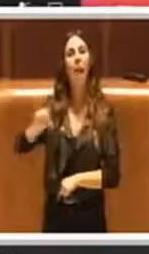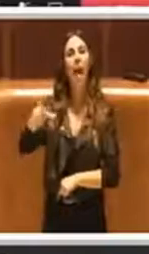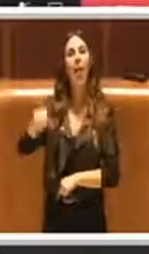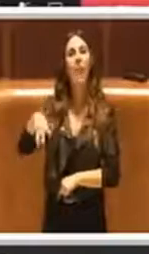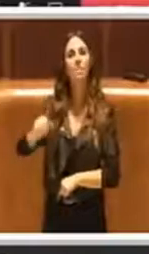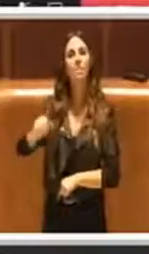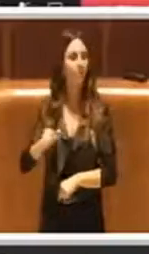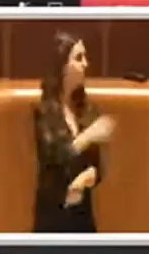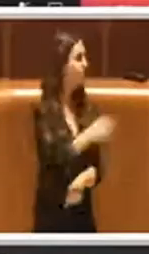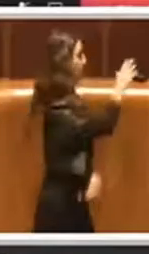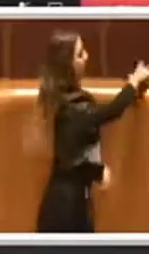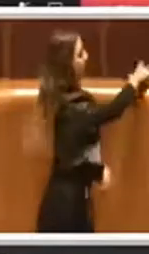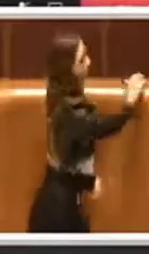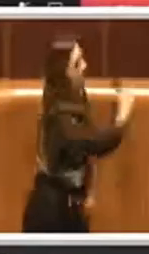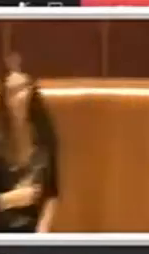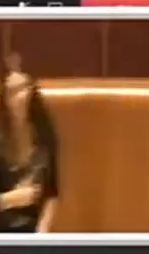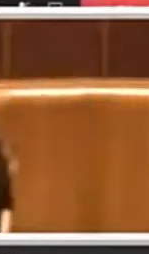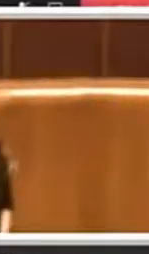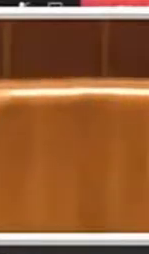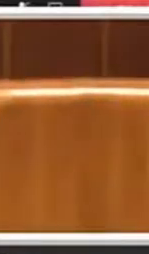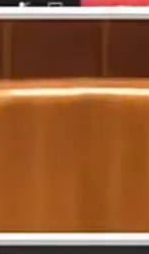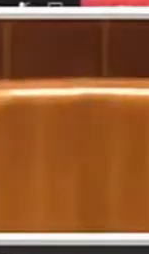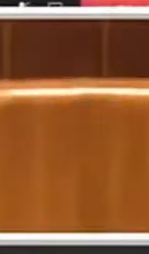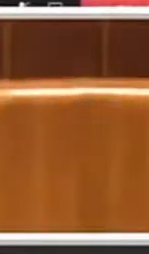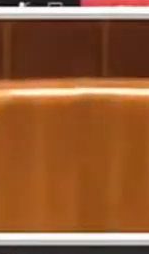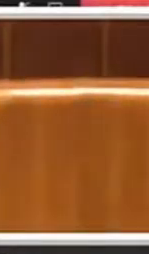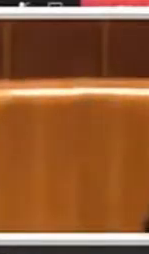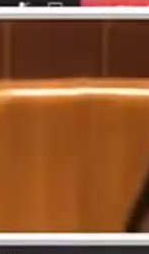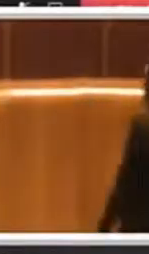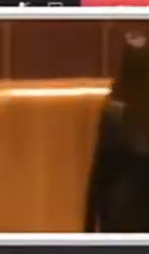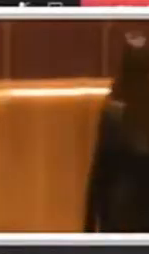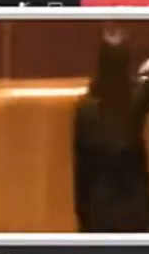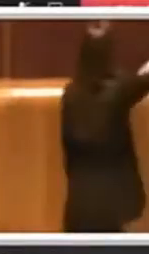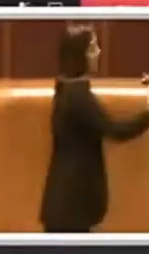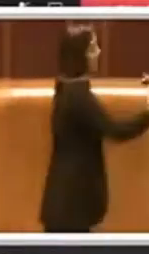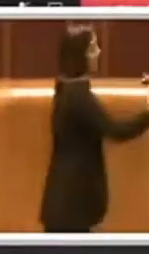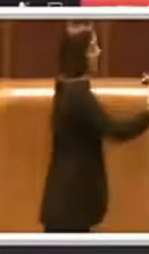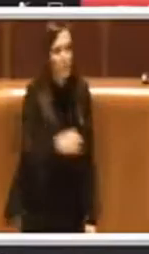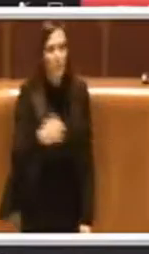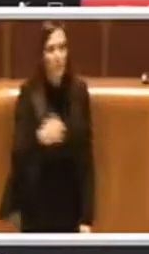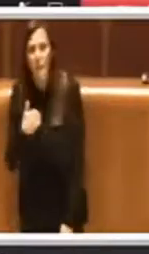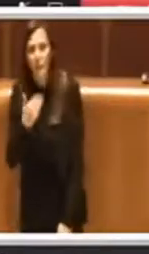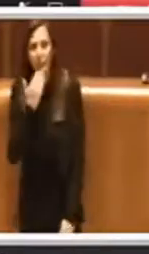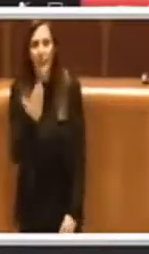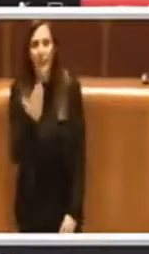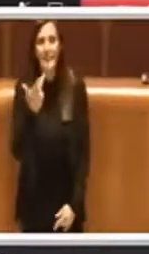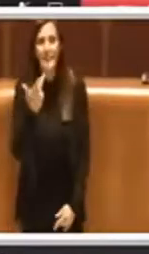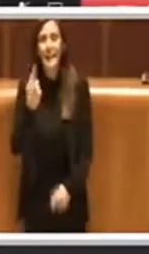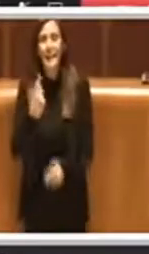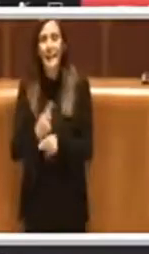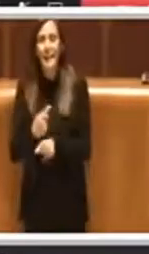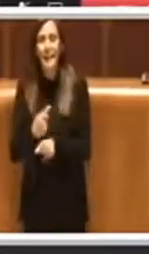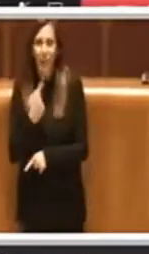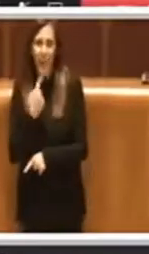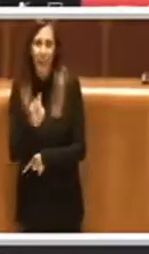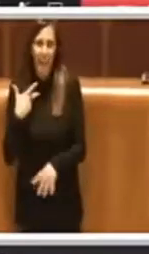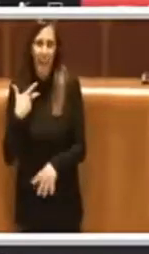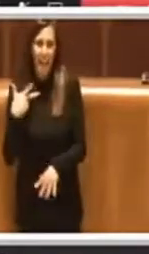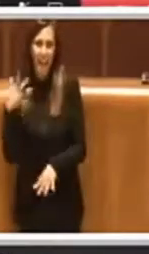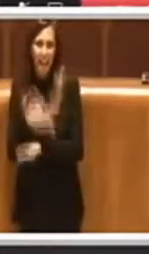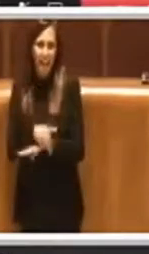Grazie Presidente, devo dire intervengo la seconda volta sullo stesso argomento perché